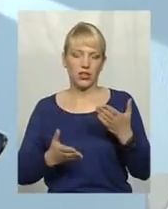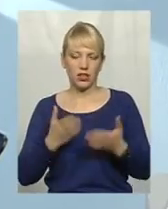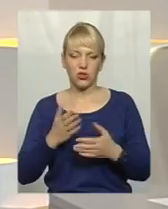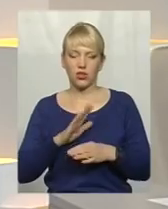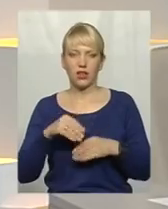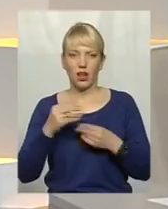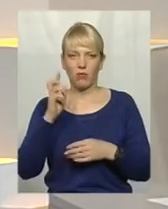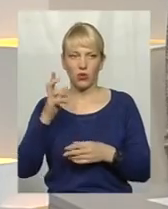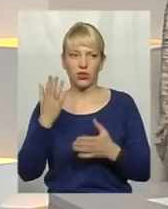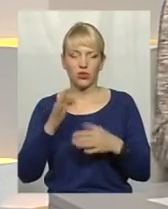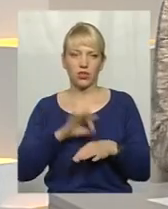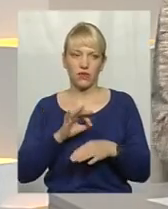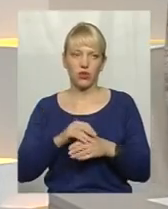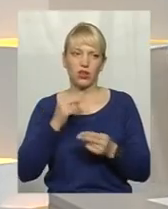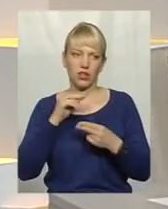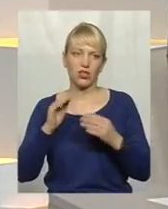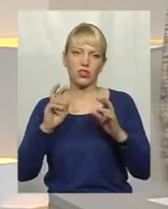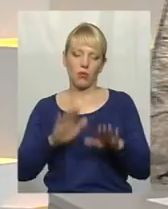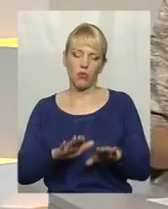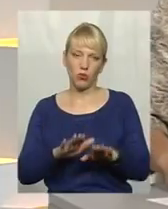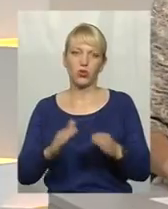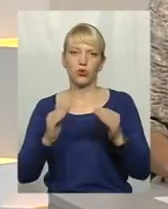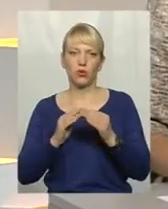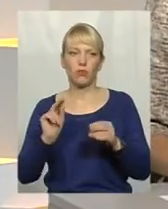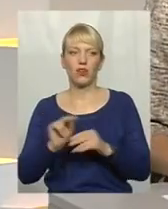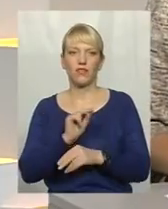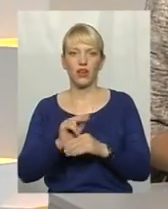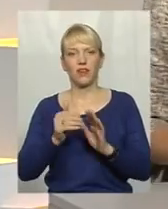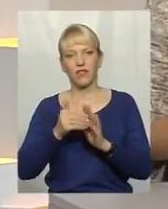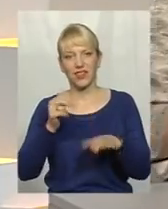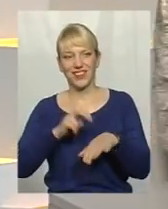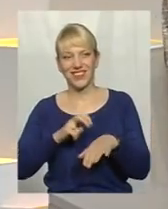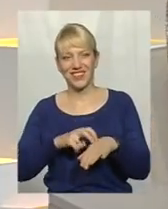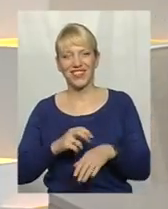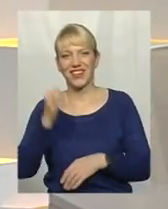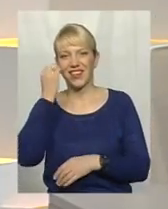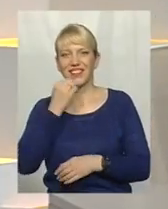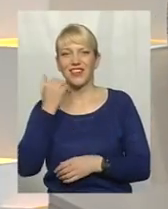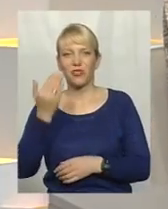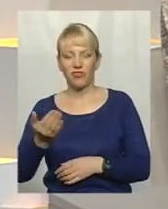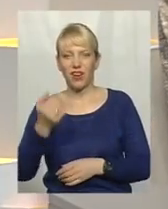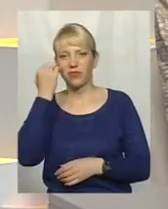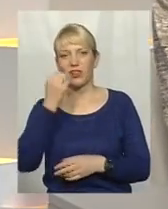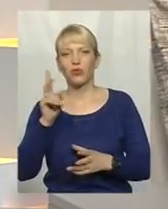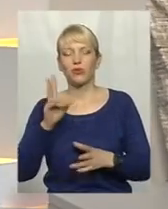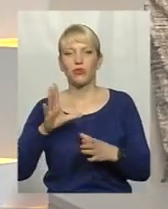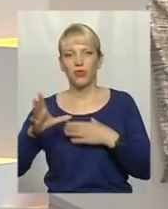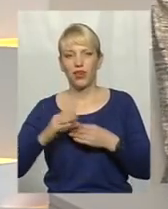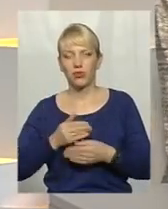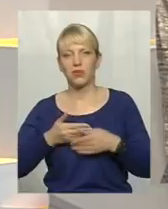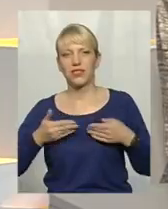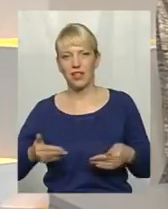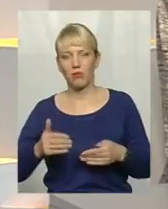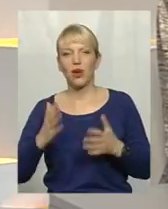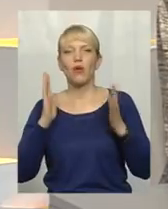доведе Боже за хворів, краще побути вдома і вилікуватися. І викликати лікаря. Що ж, дякую вам, дякую всім, хто був з нами.